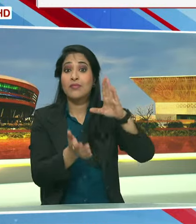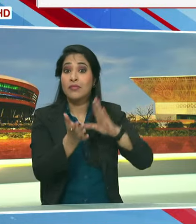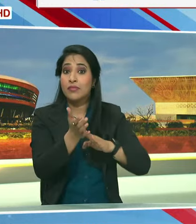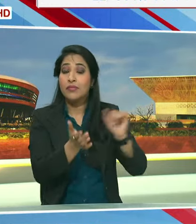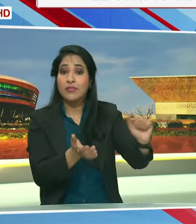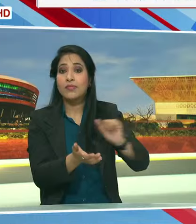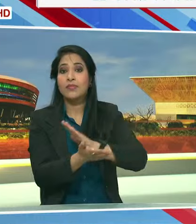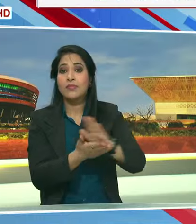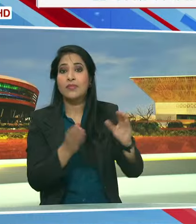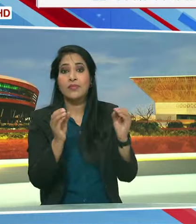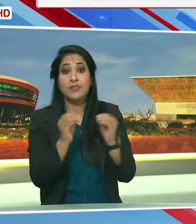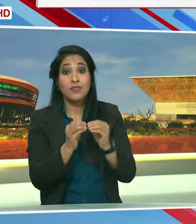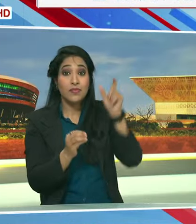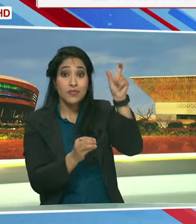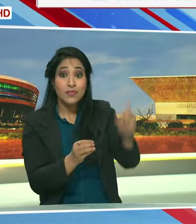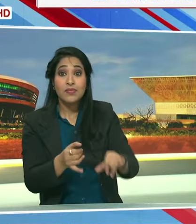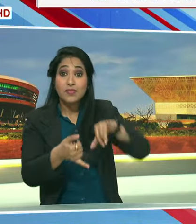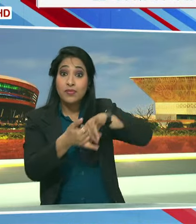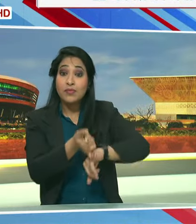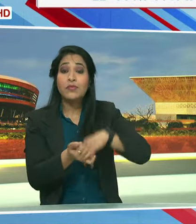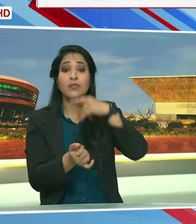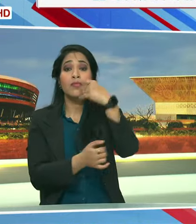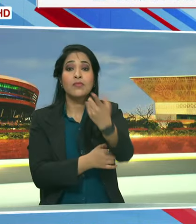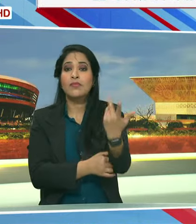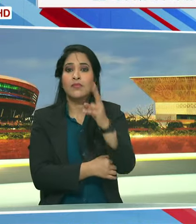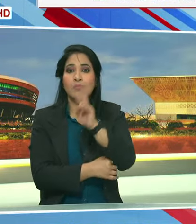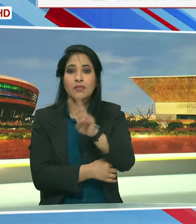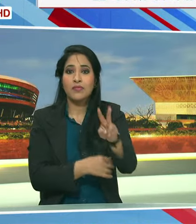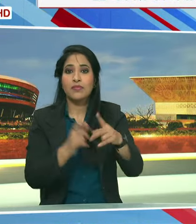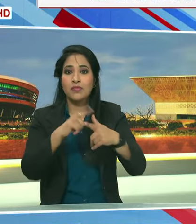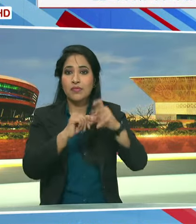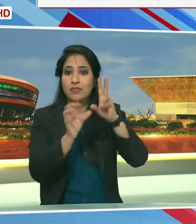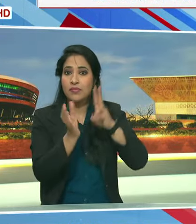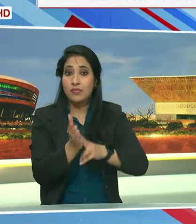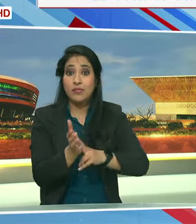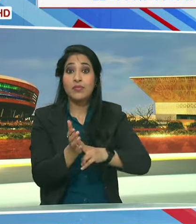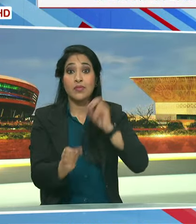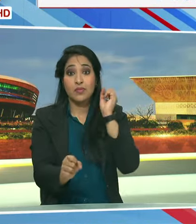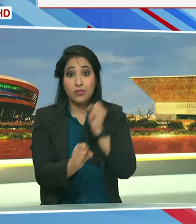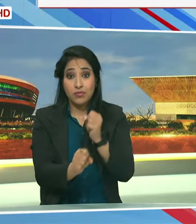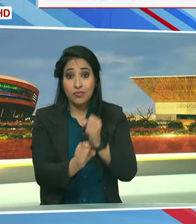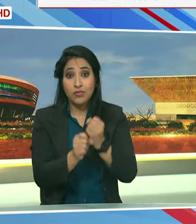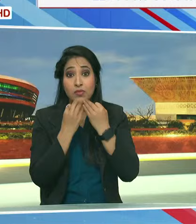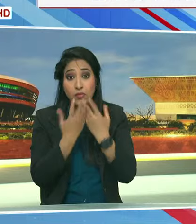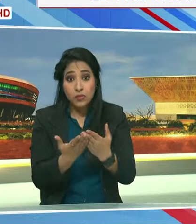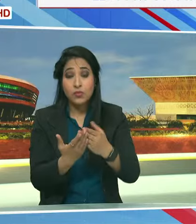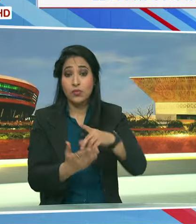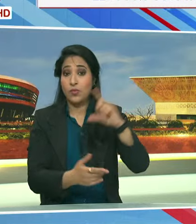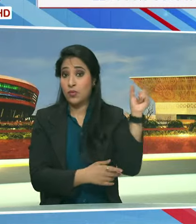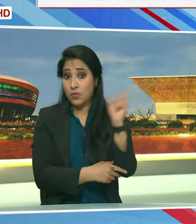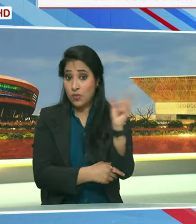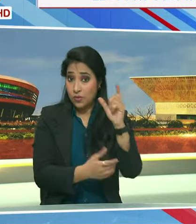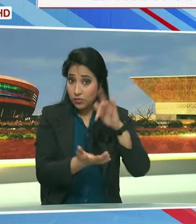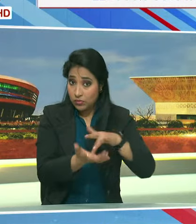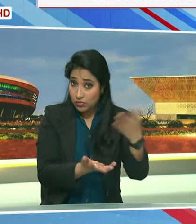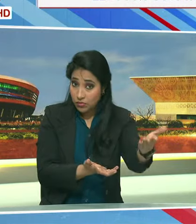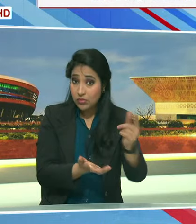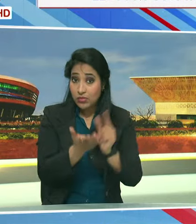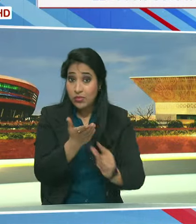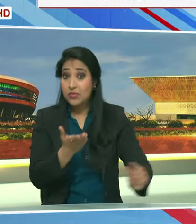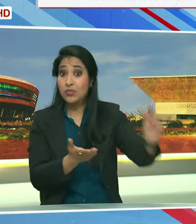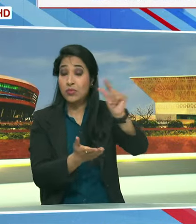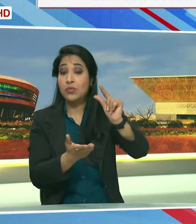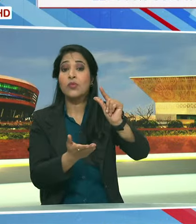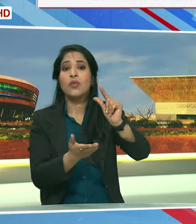मुख्यमंत्री हिमंता बिस्वास सर्मा ने कहा कि 22 जन्वरी को सरकारी स्कूलों कॉलेजों और